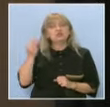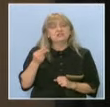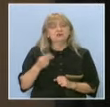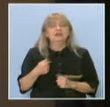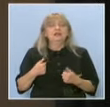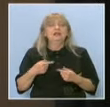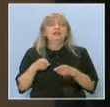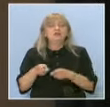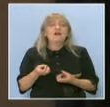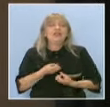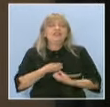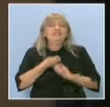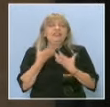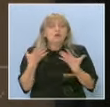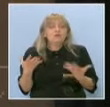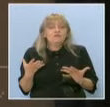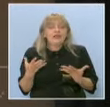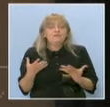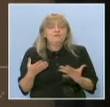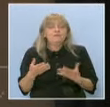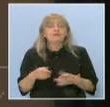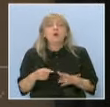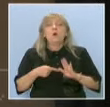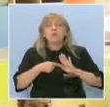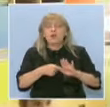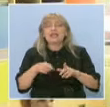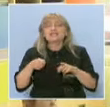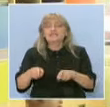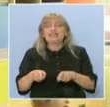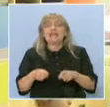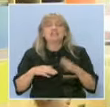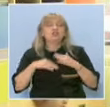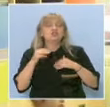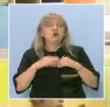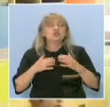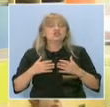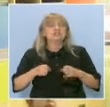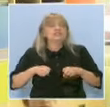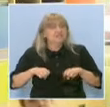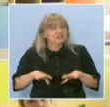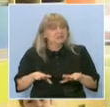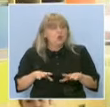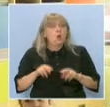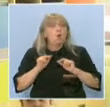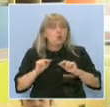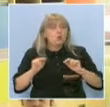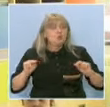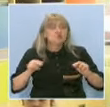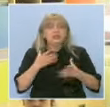ги вдъхновява, изважда тяхният творчески потенциал, учи ги към красота